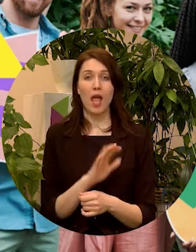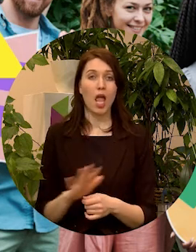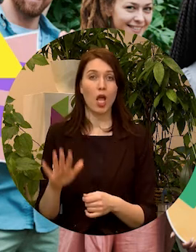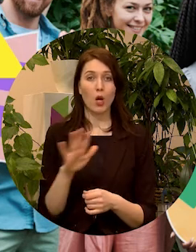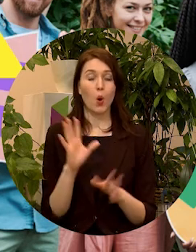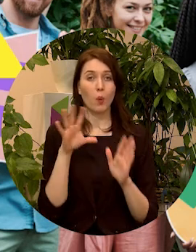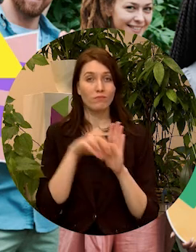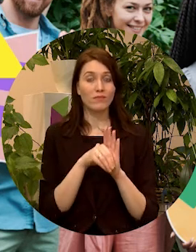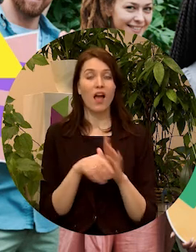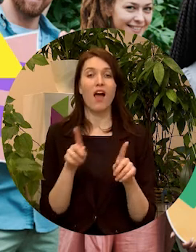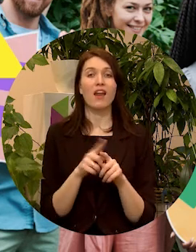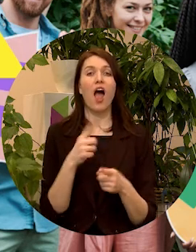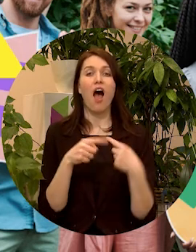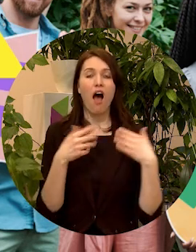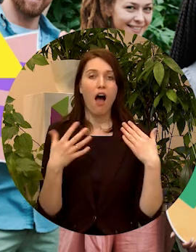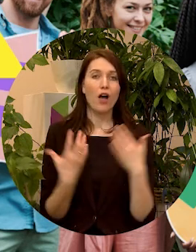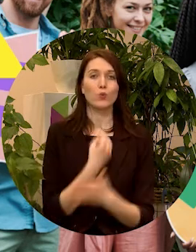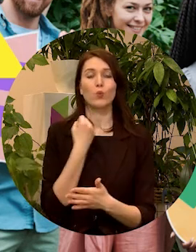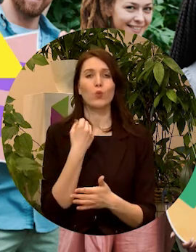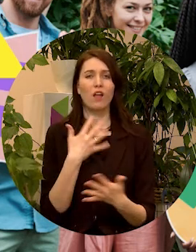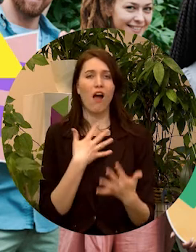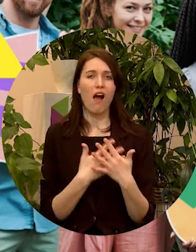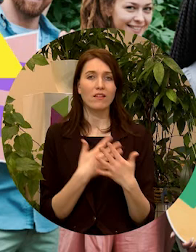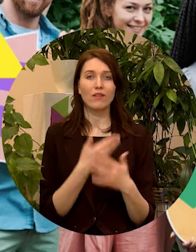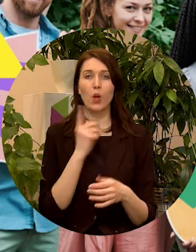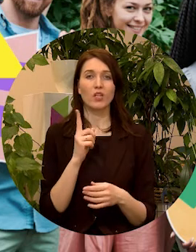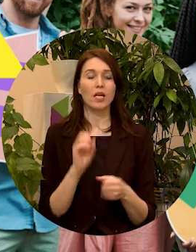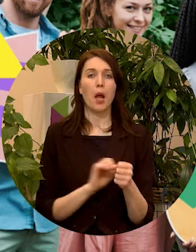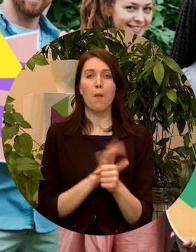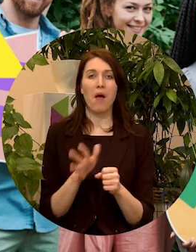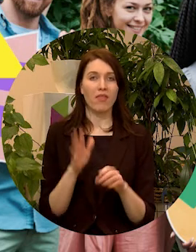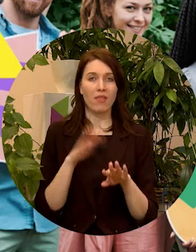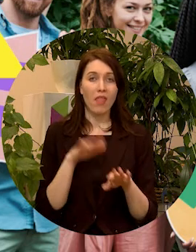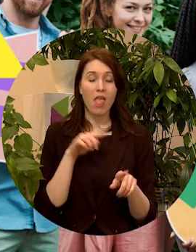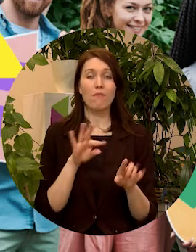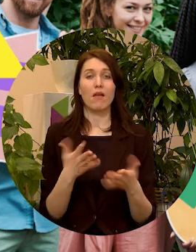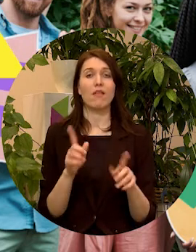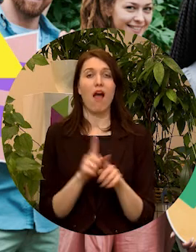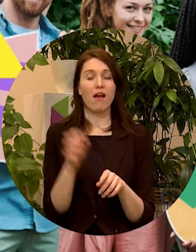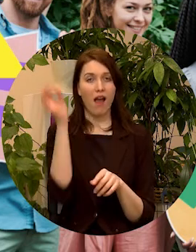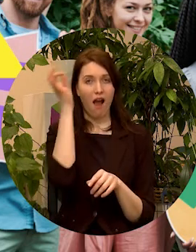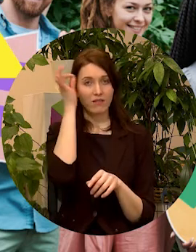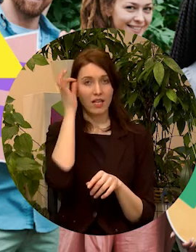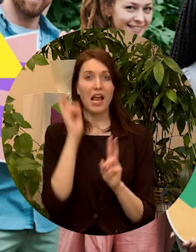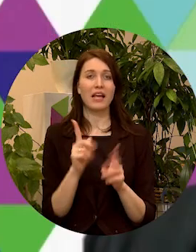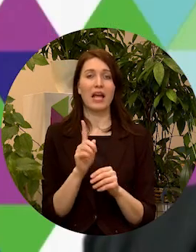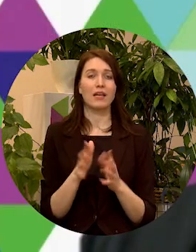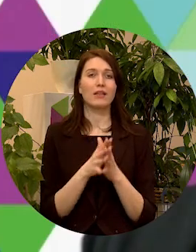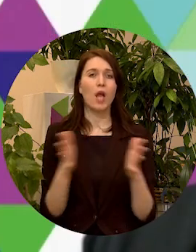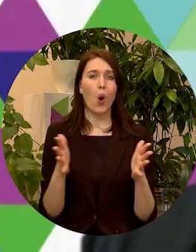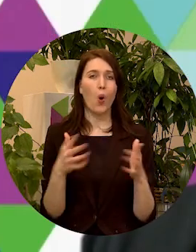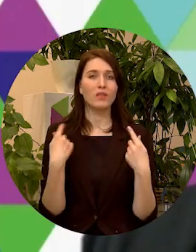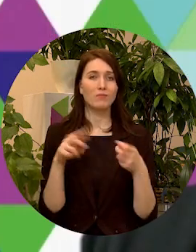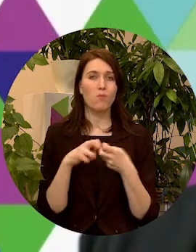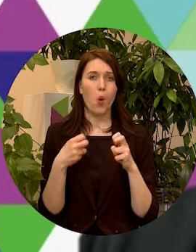būtu atgūt to aktīvismu ne tikai pandēmijas kontekstā, bet atcerēties, ka ir daudz problēmas